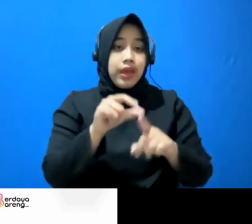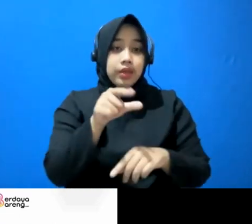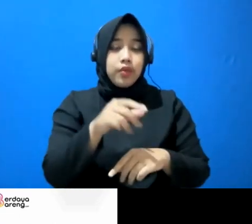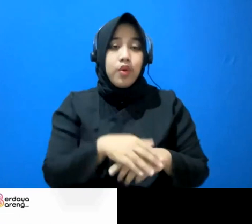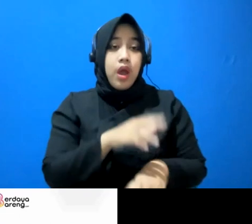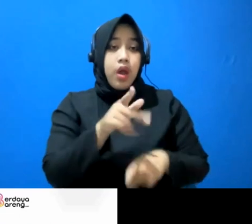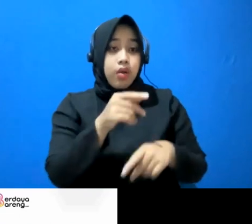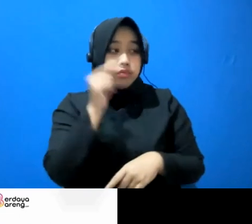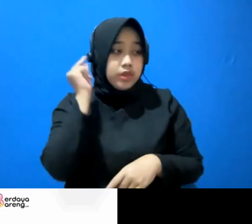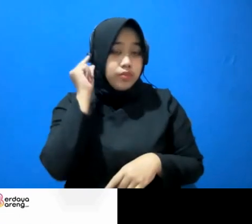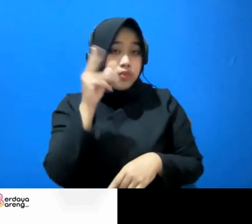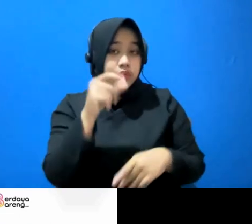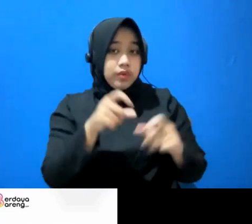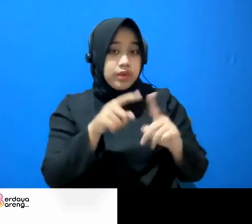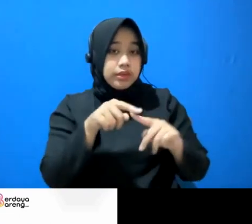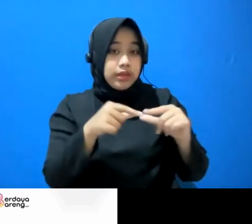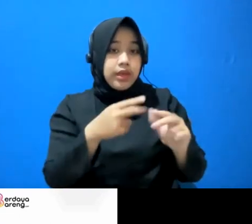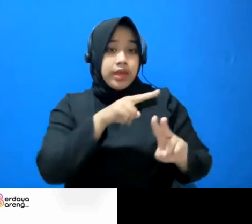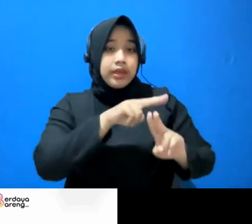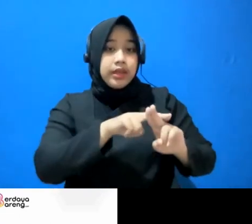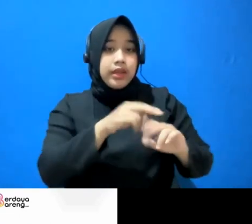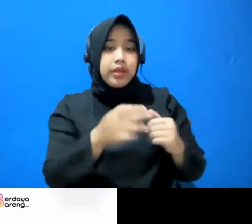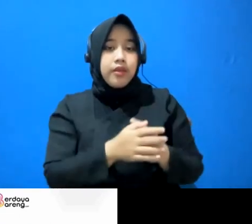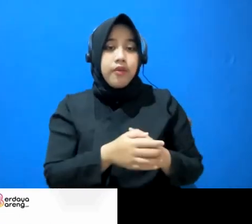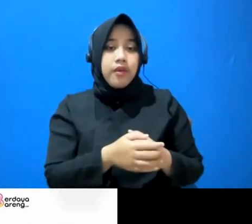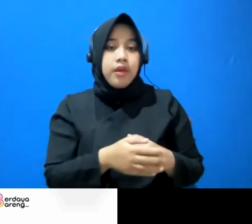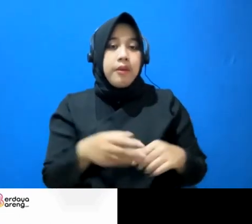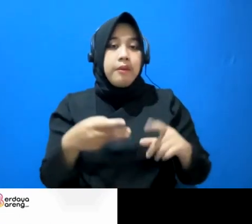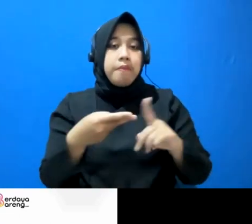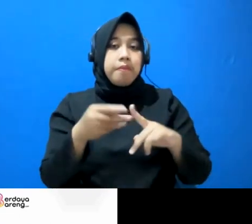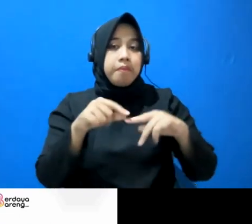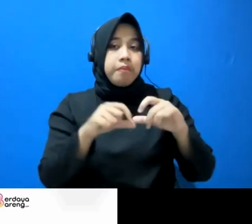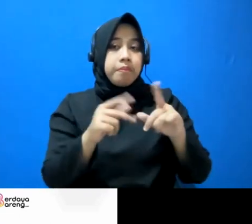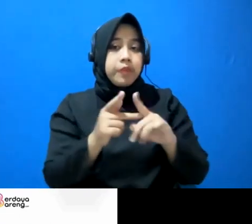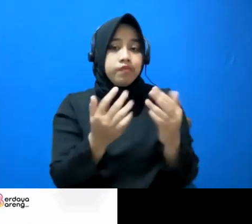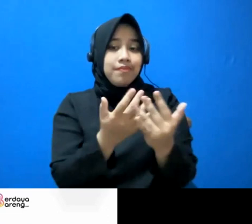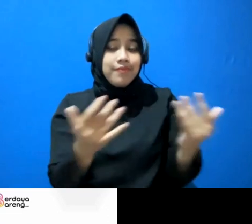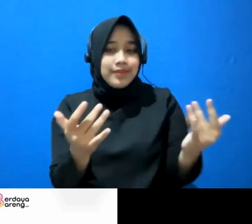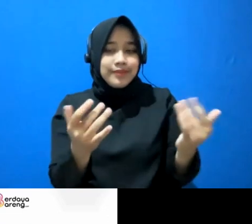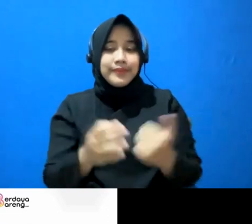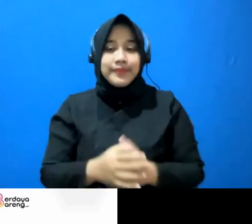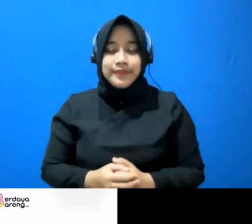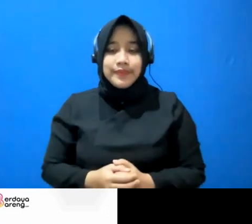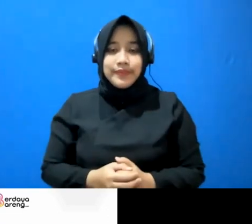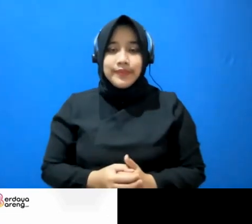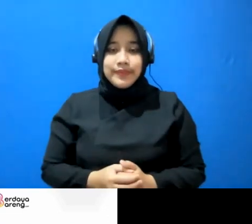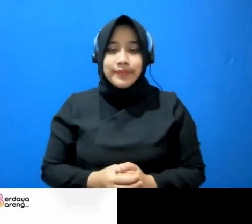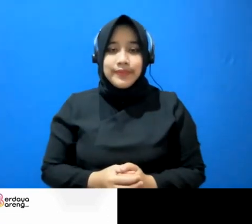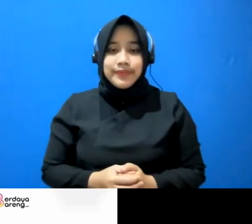tahu itu tagline-nya from the British people. Ya. Ya.